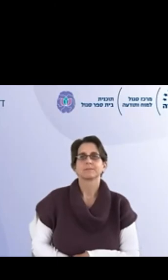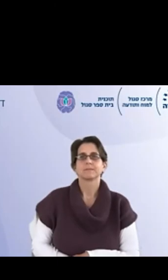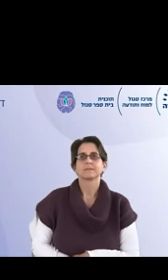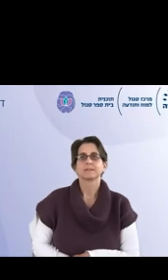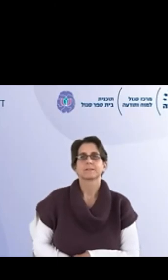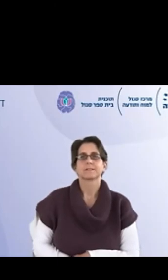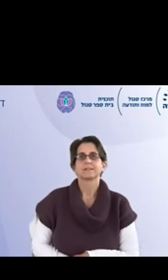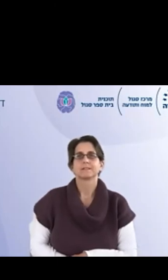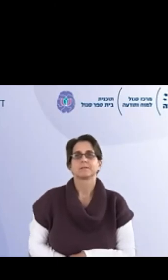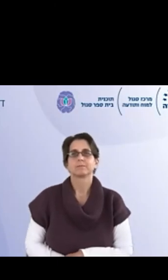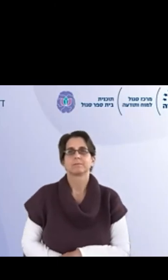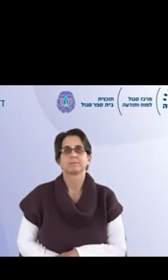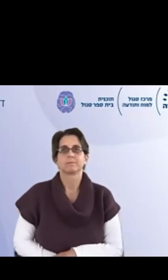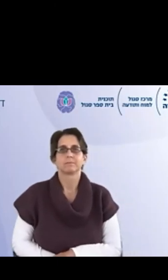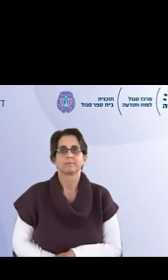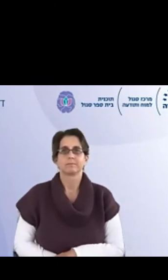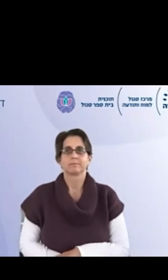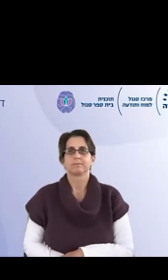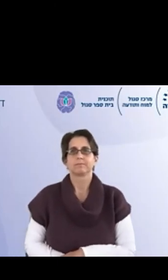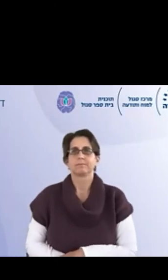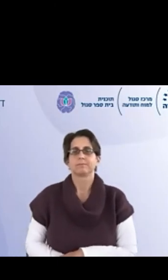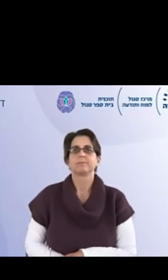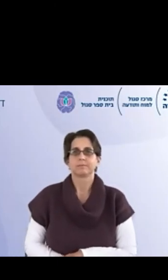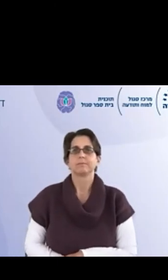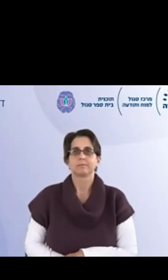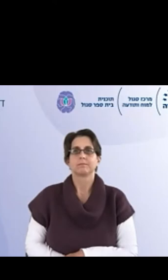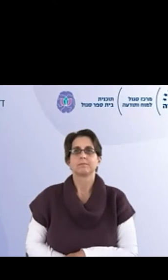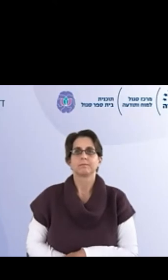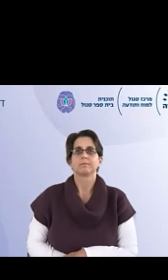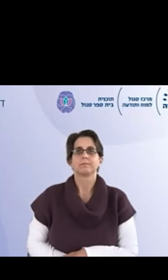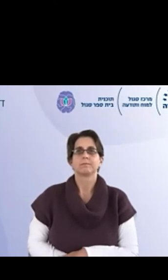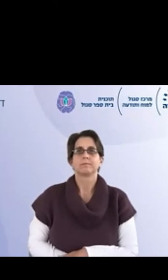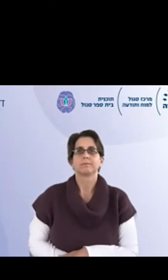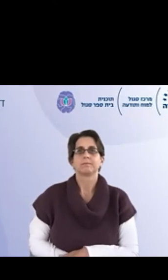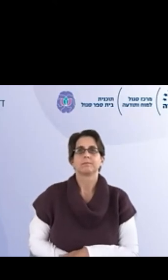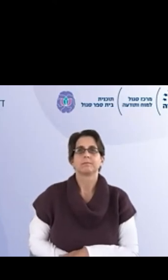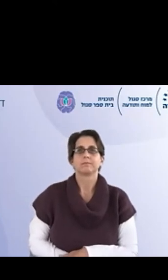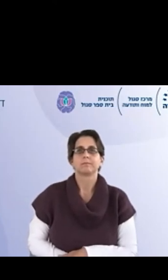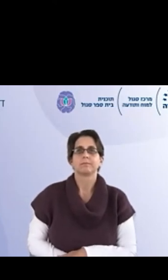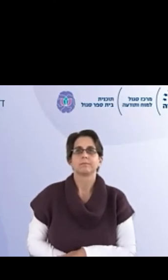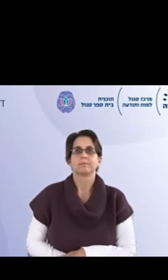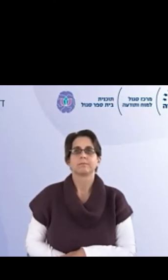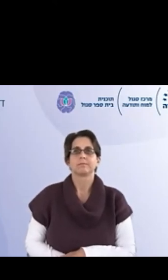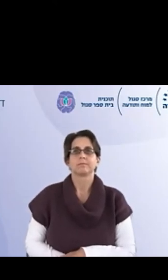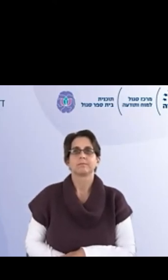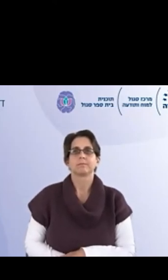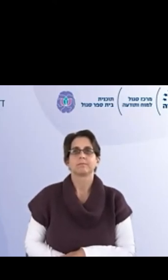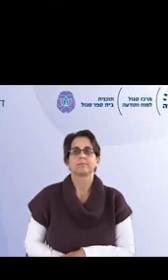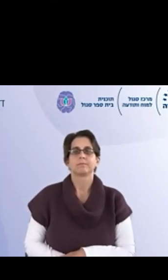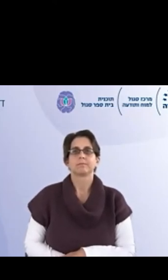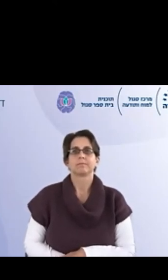שרק מצדיקים את הסיבות שבגללה נכנסנו מלכתחילה לתוכנית זאת אומרת זה שהמשבר הגיע זה רק